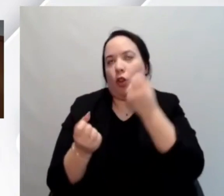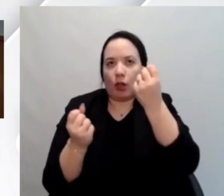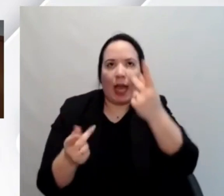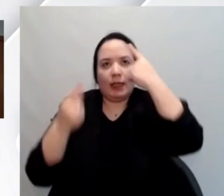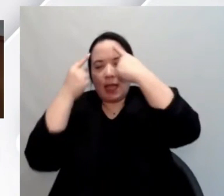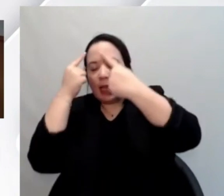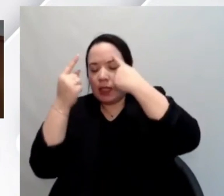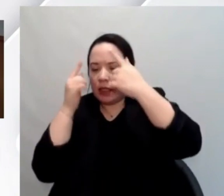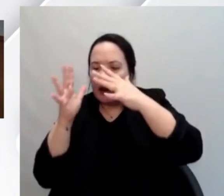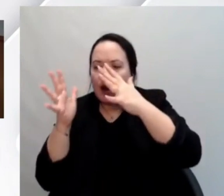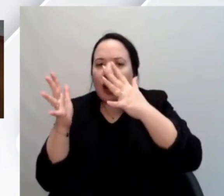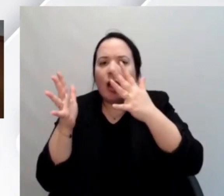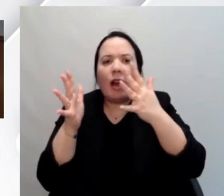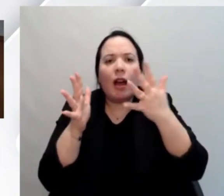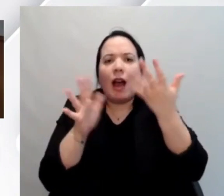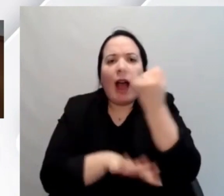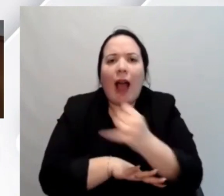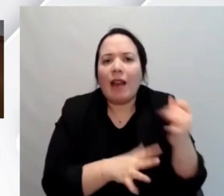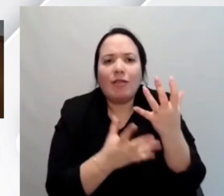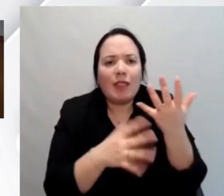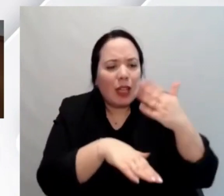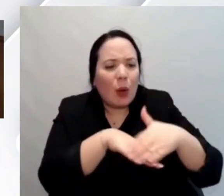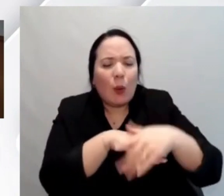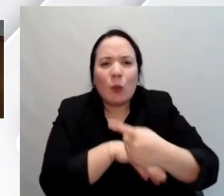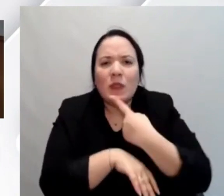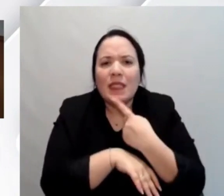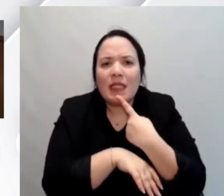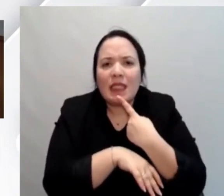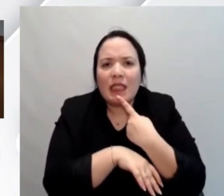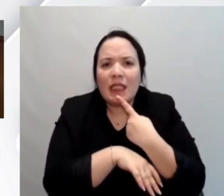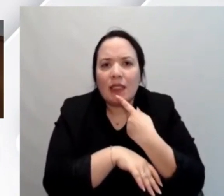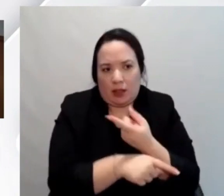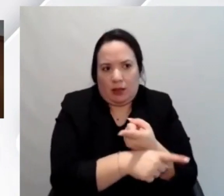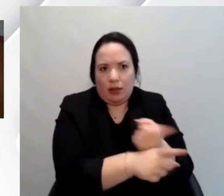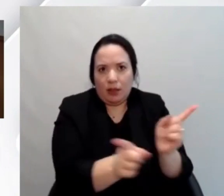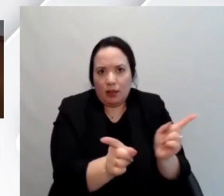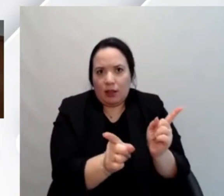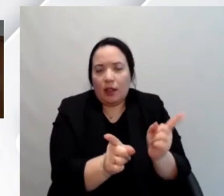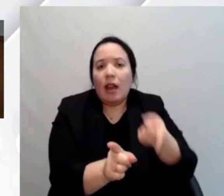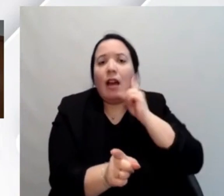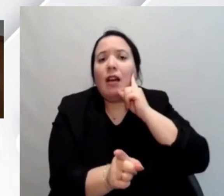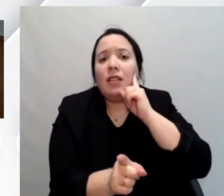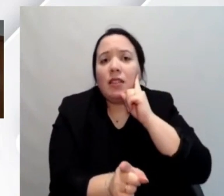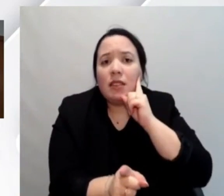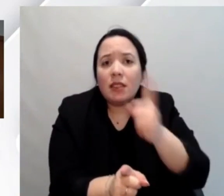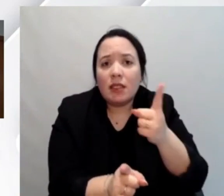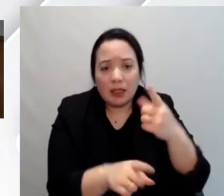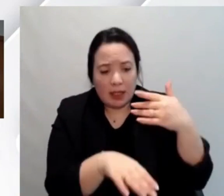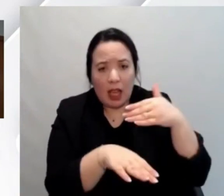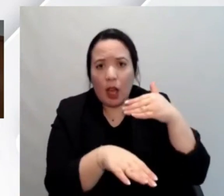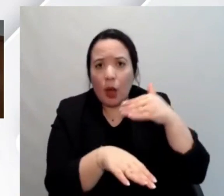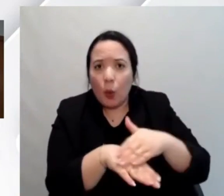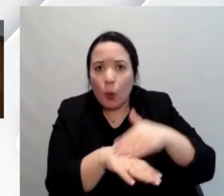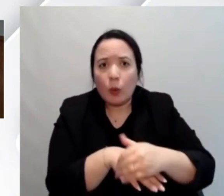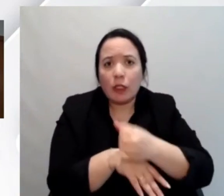cose ma alla fine se chi le utilizza diciamo chi le deve utilizzare non le può utilizzare